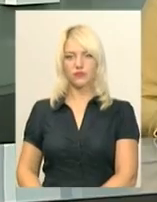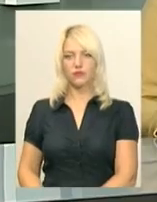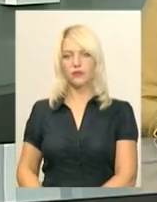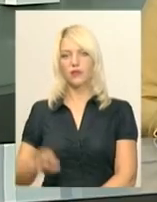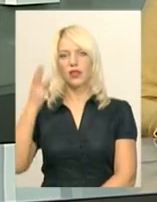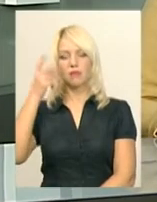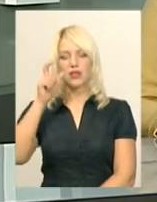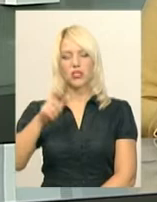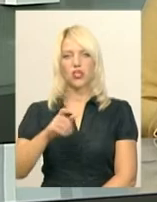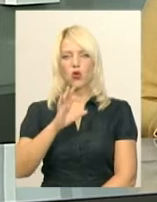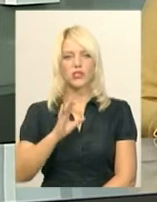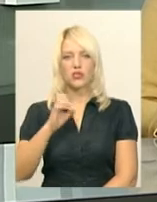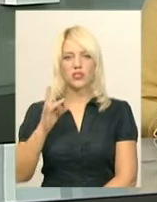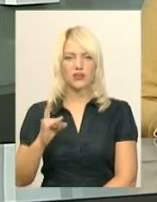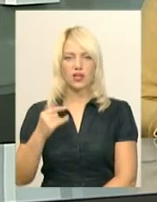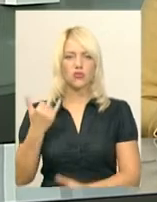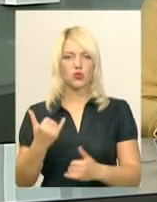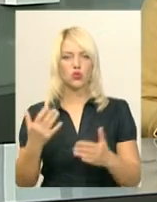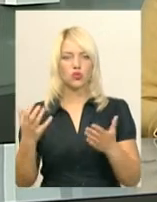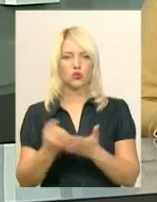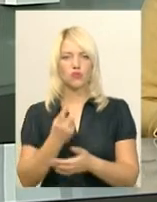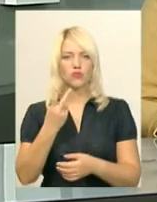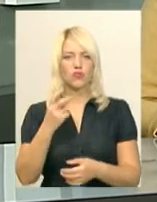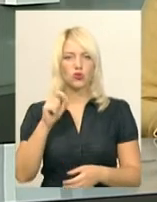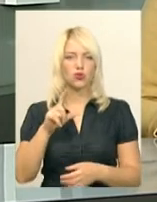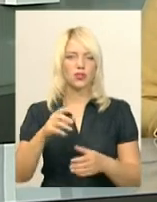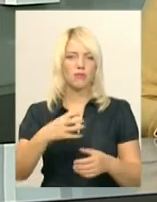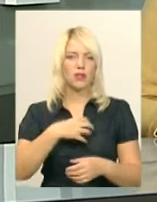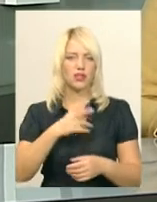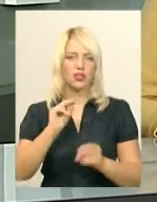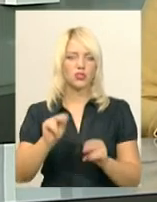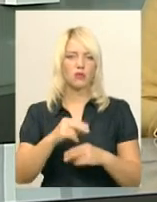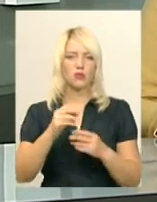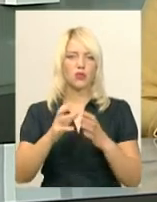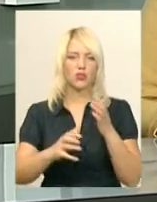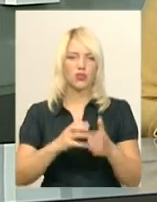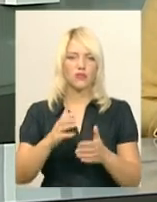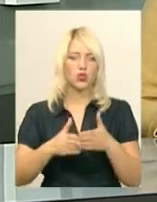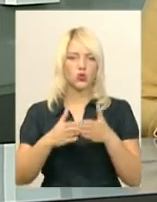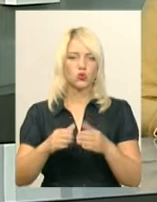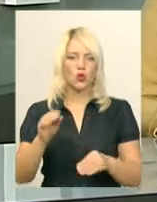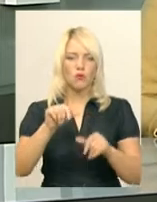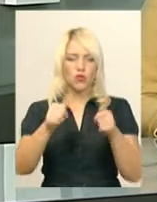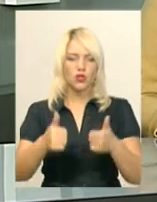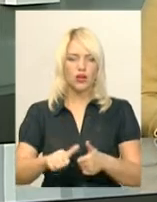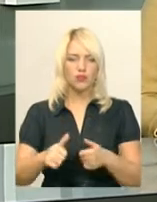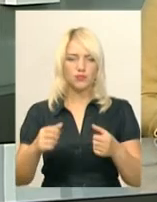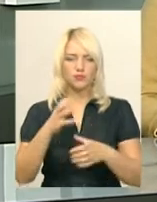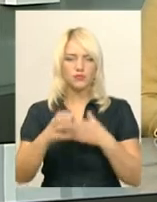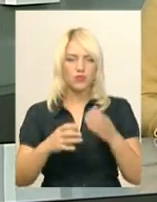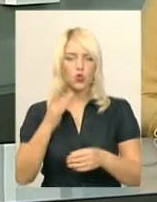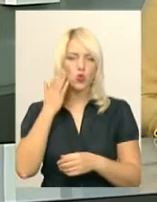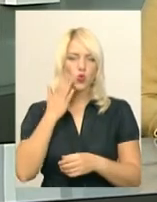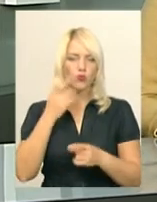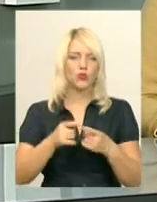Хмельничанин Олександр Осташевський сьогодні здобув дві золоті медалі на Чемпіонаті світу судномодельного спорту в Румунії, повідомив ще